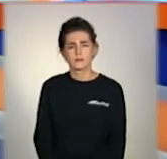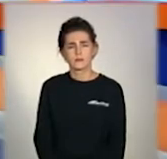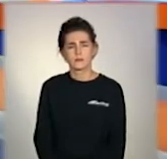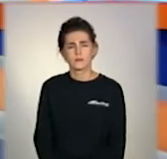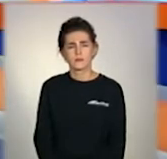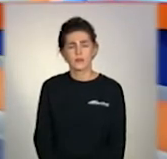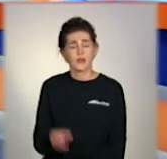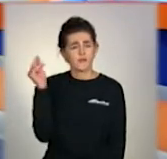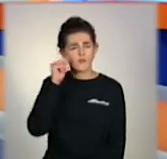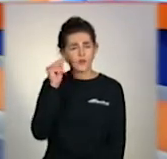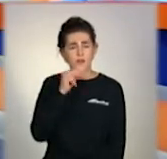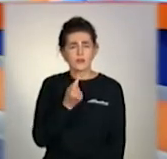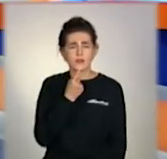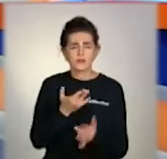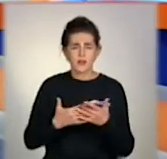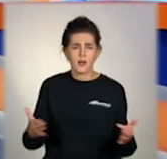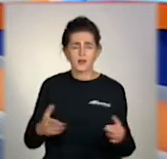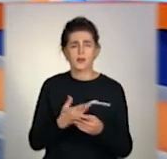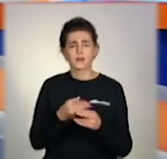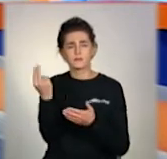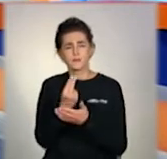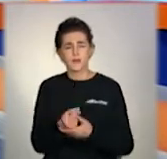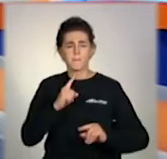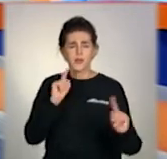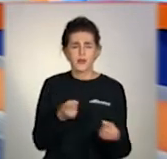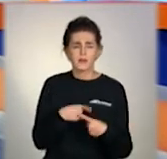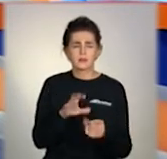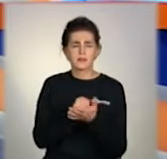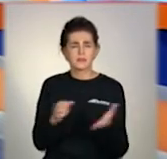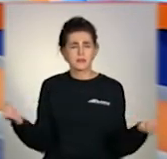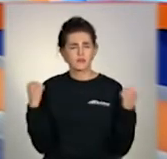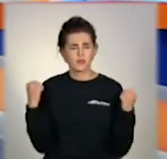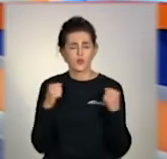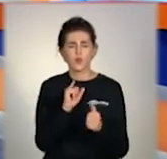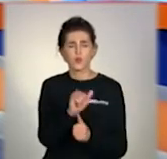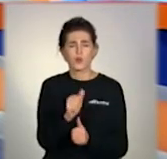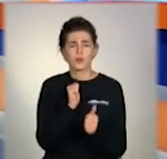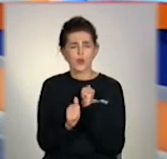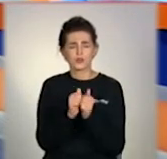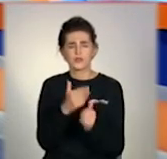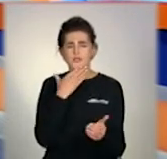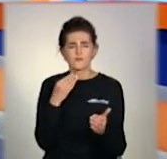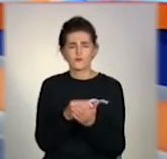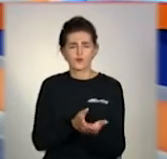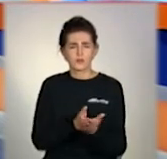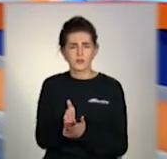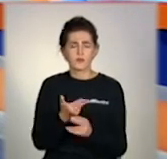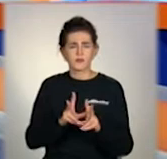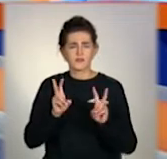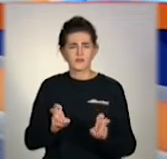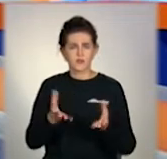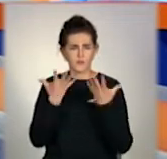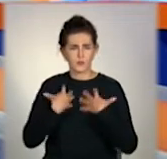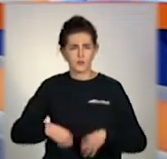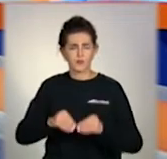Вивчають мови, малюють, співають та займаються спортом. У кожного свій спосіб зняти напругу після